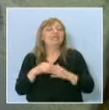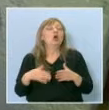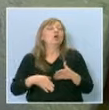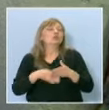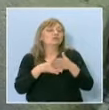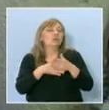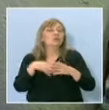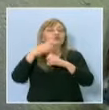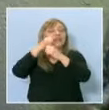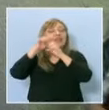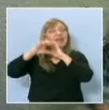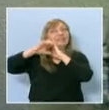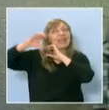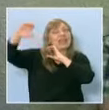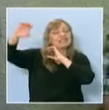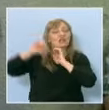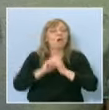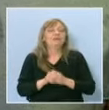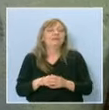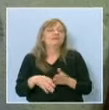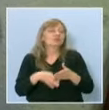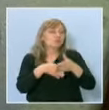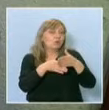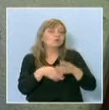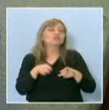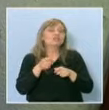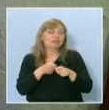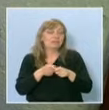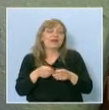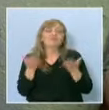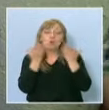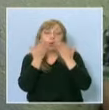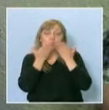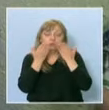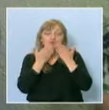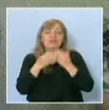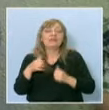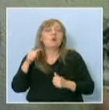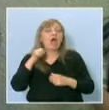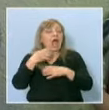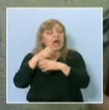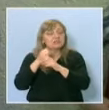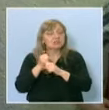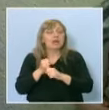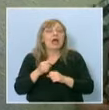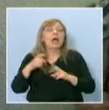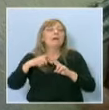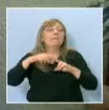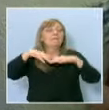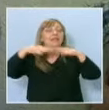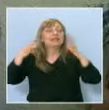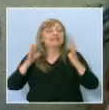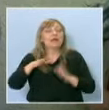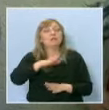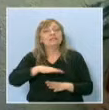телескопи. Там също се провежда обучение по астрономия. С планетариума деца